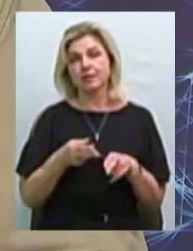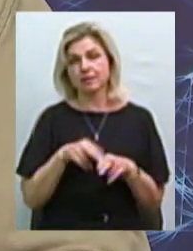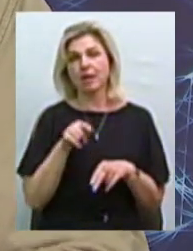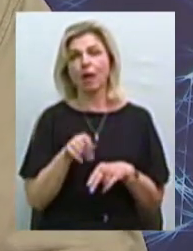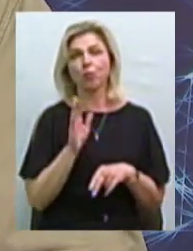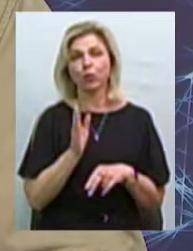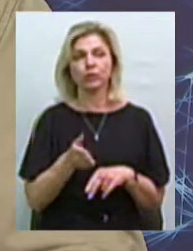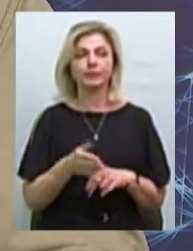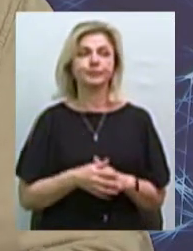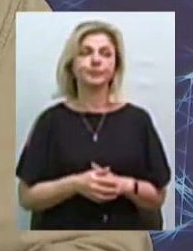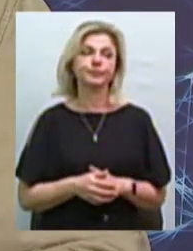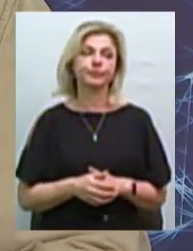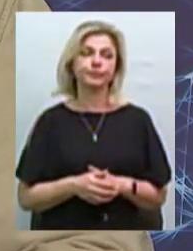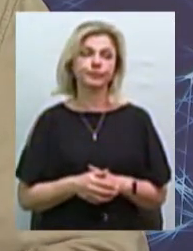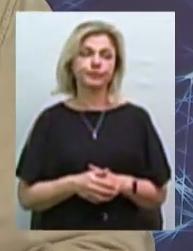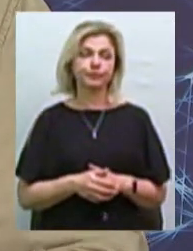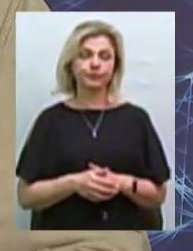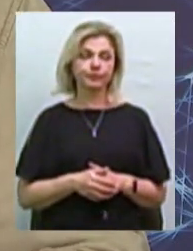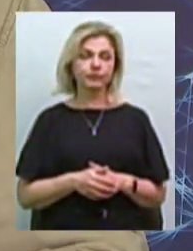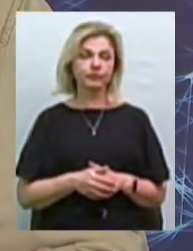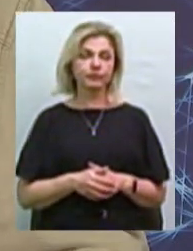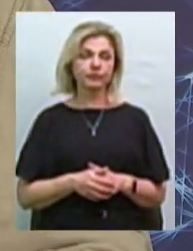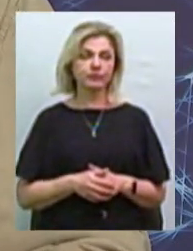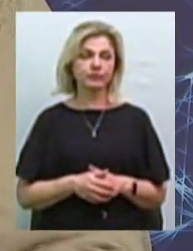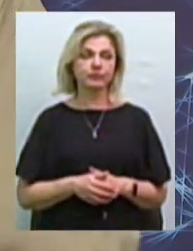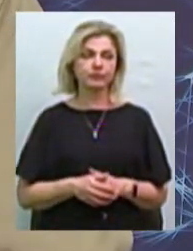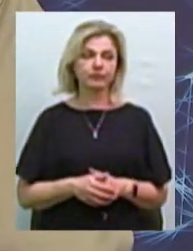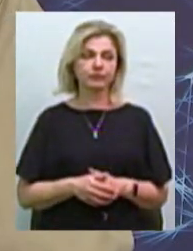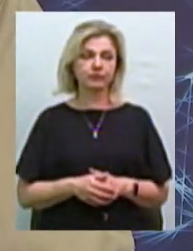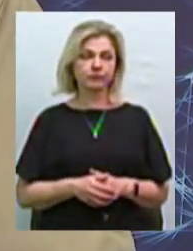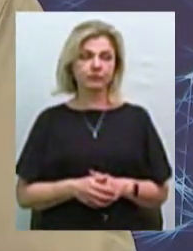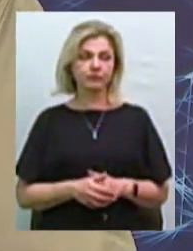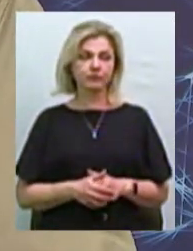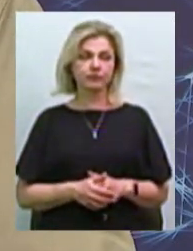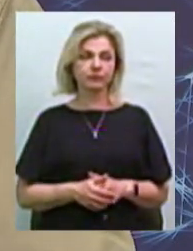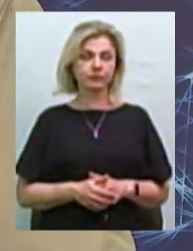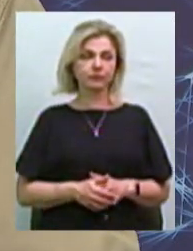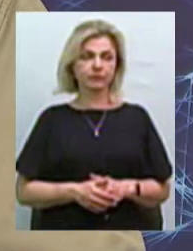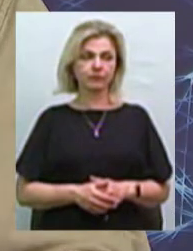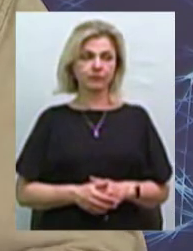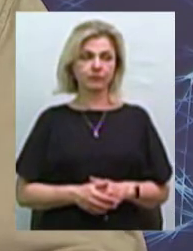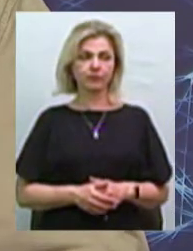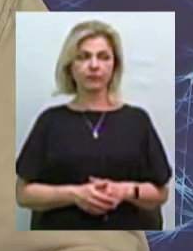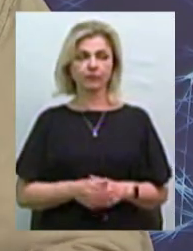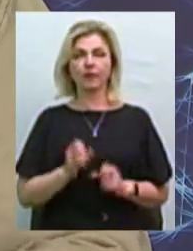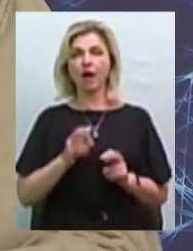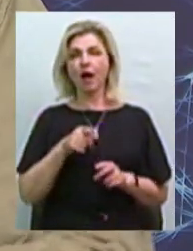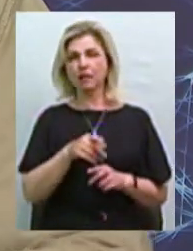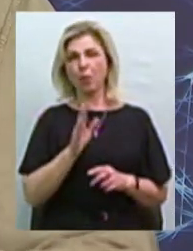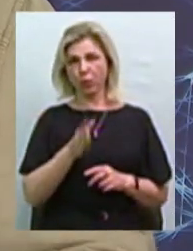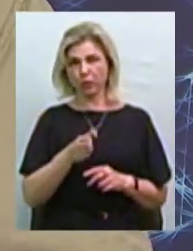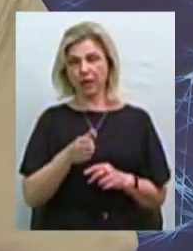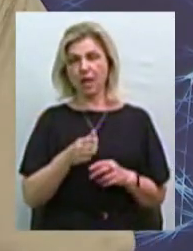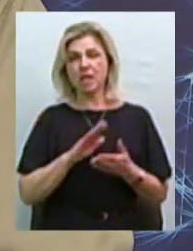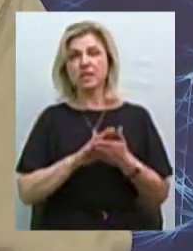як то мікробіологи кажуть, поживне середовище для